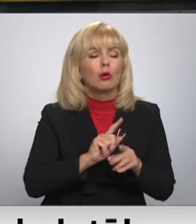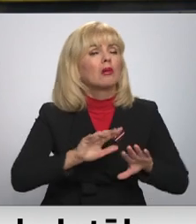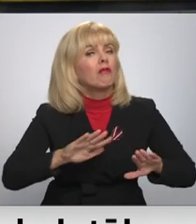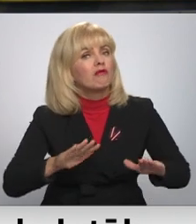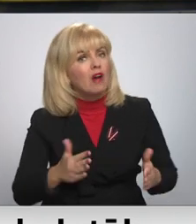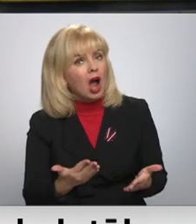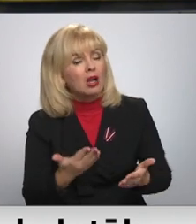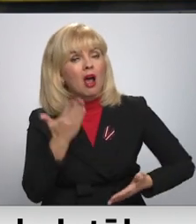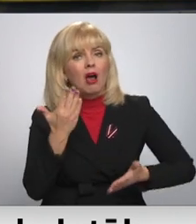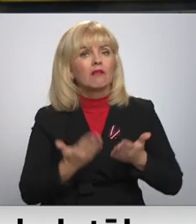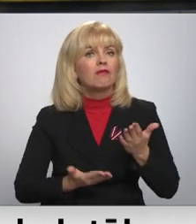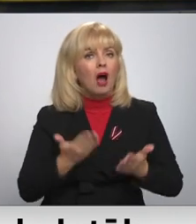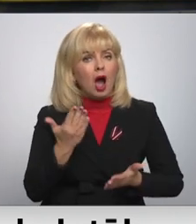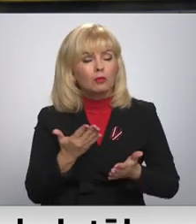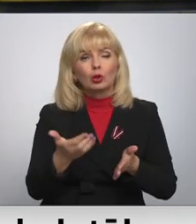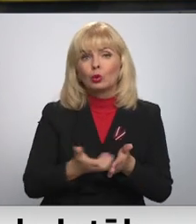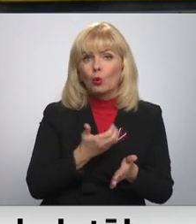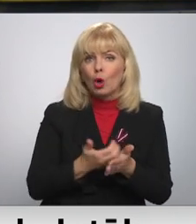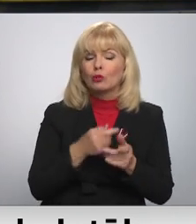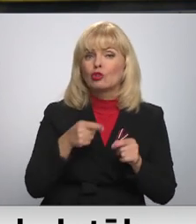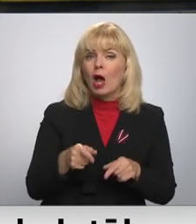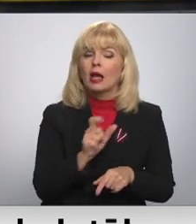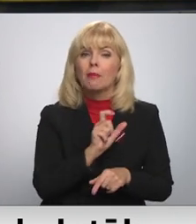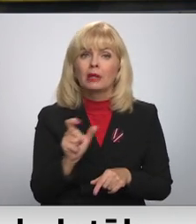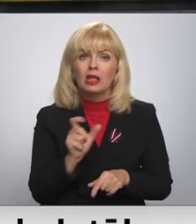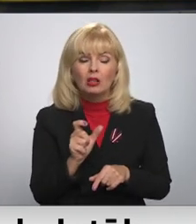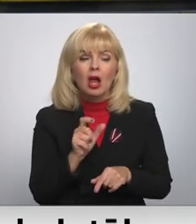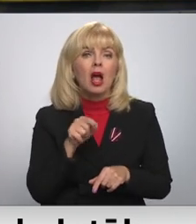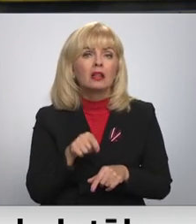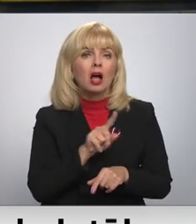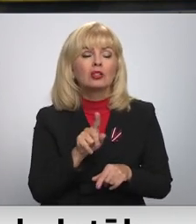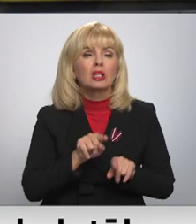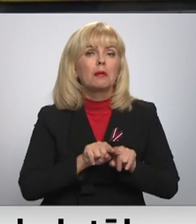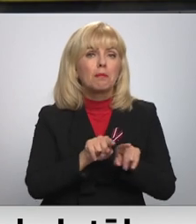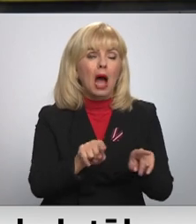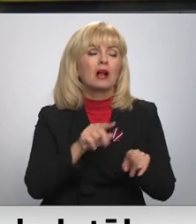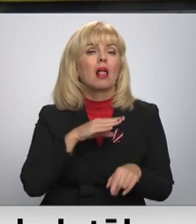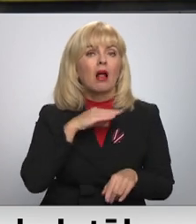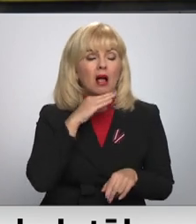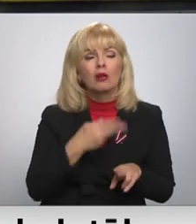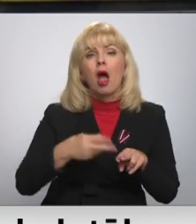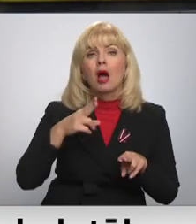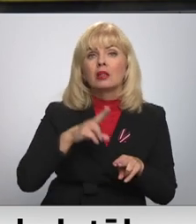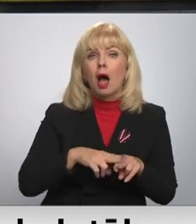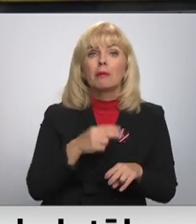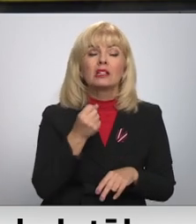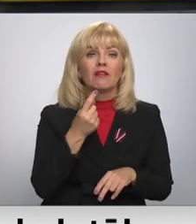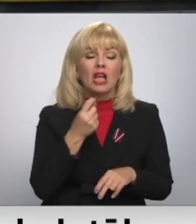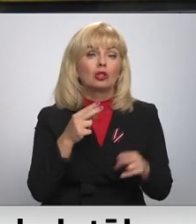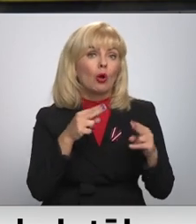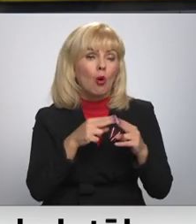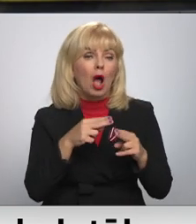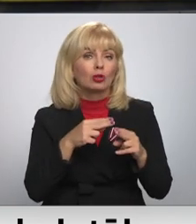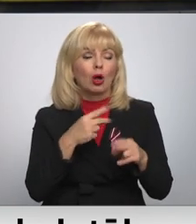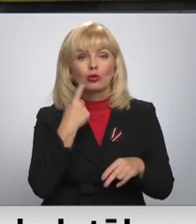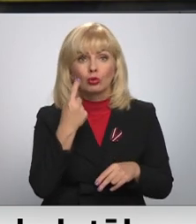Vai varbūt tas trūkums šajā mirklī ir tas, ka mums ir dažas paralēla klases, un tāpēc mums ir tās 11 kontaktu stundas, ko